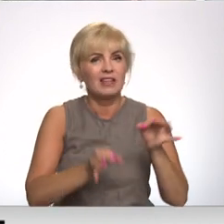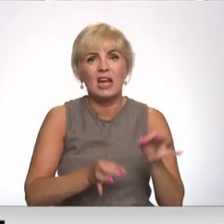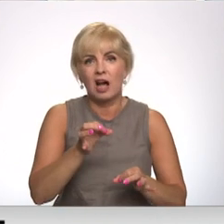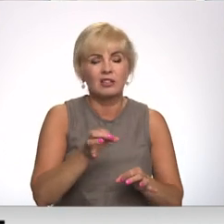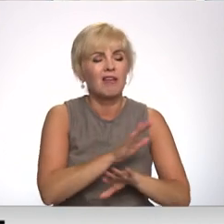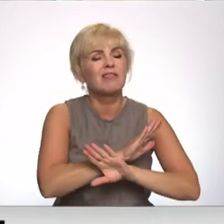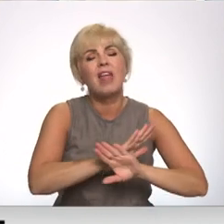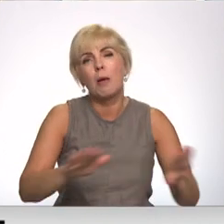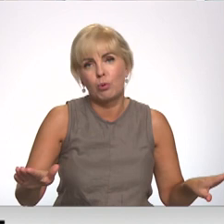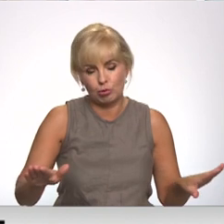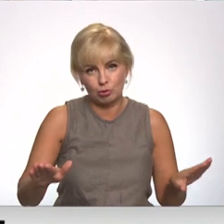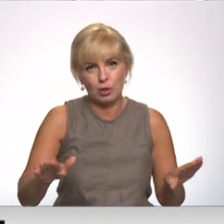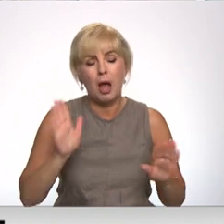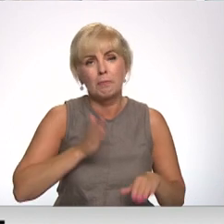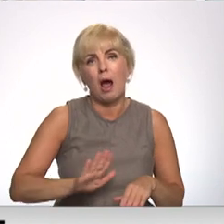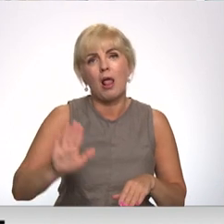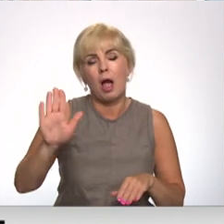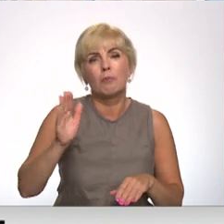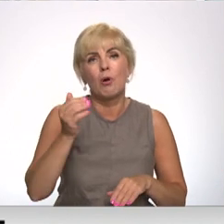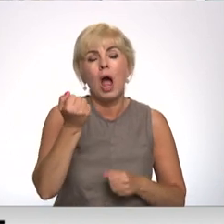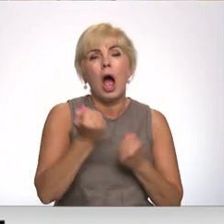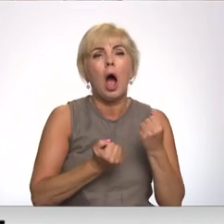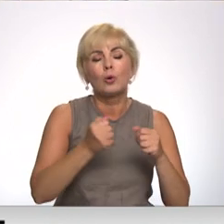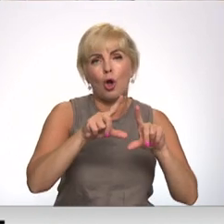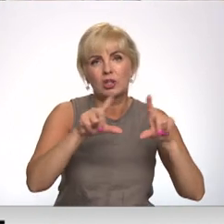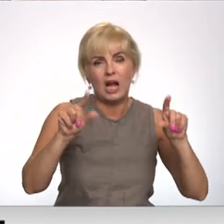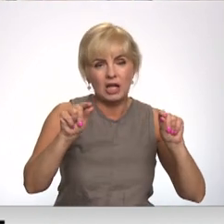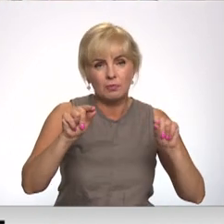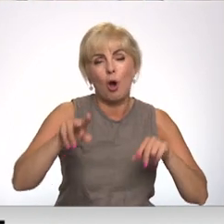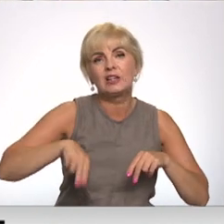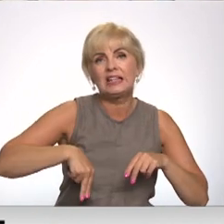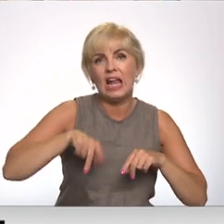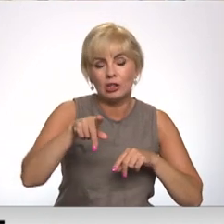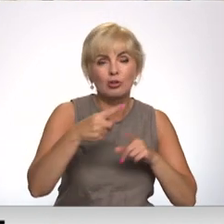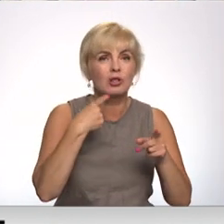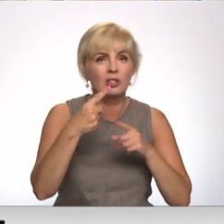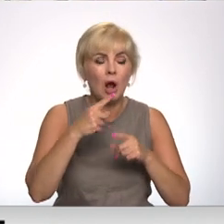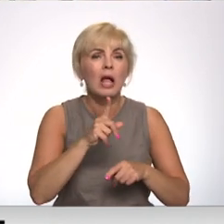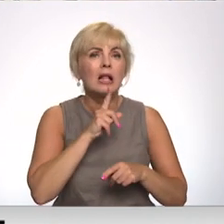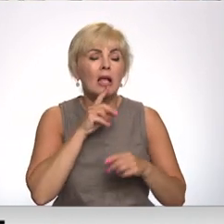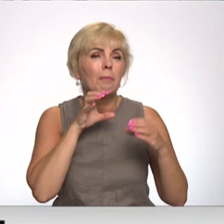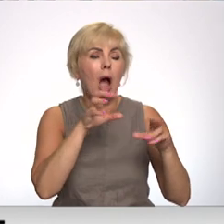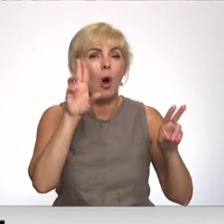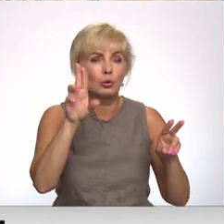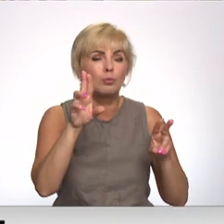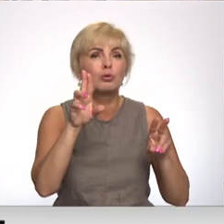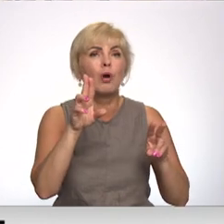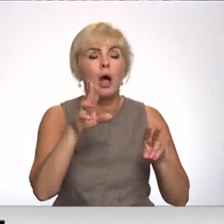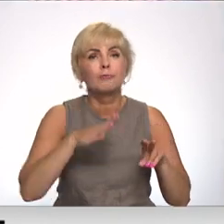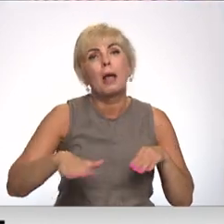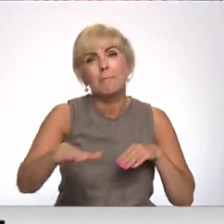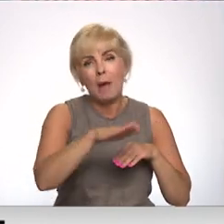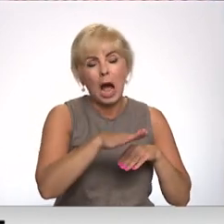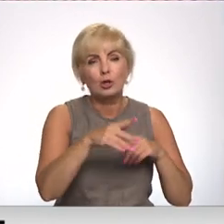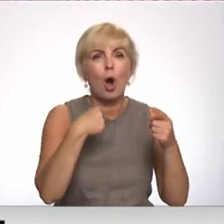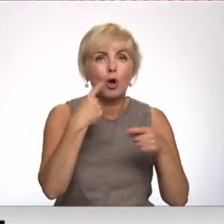nebūs par labu autotransporta direkcija. Direkcija saruns ar Liepājas autobusa parku turpinās. Tostarp vērtējot